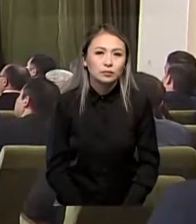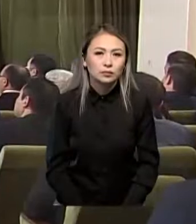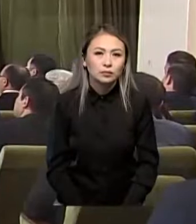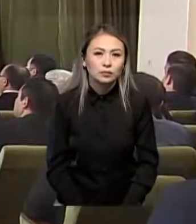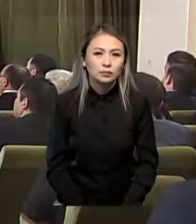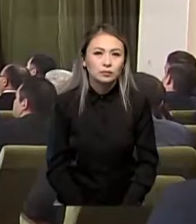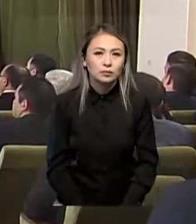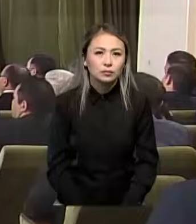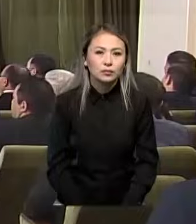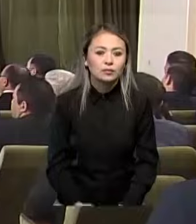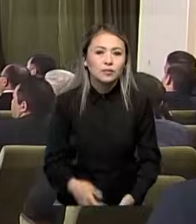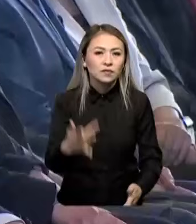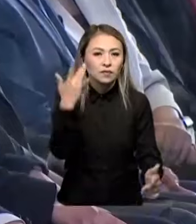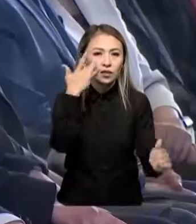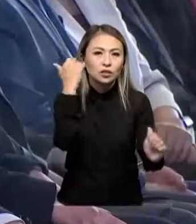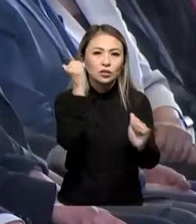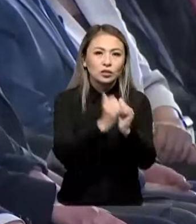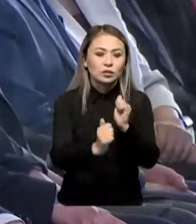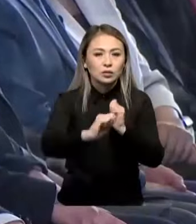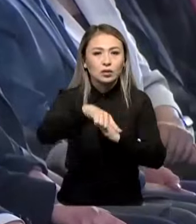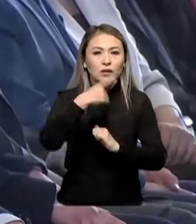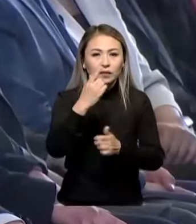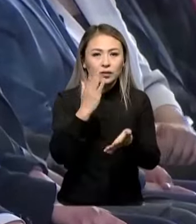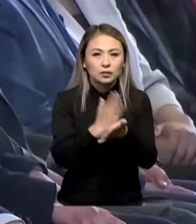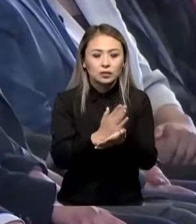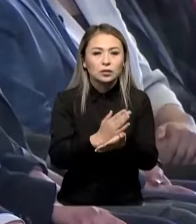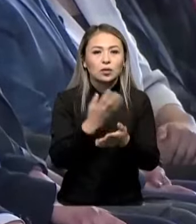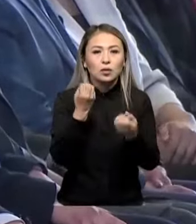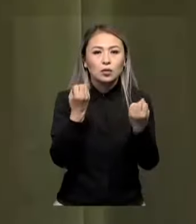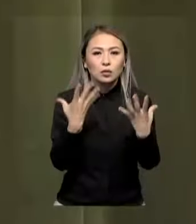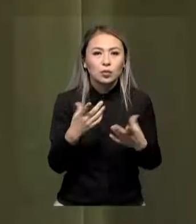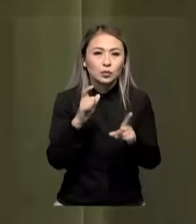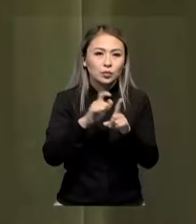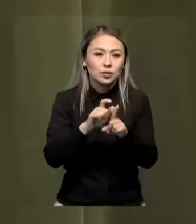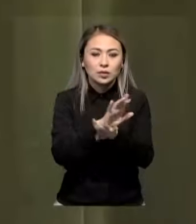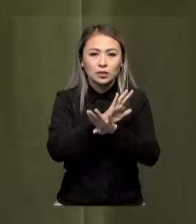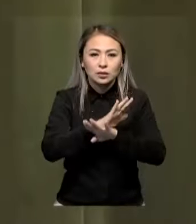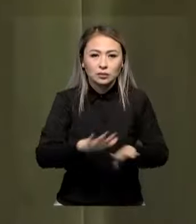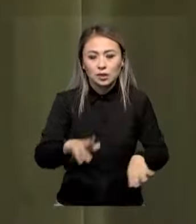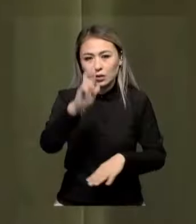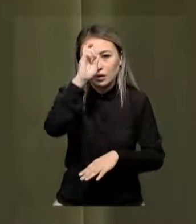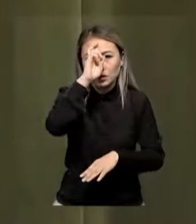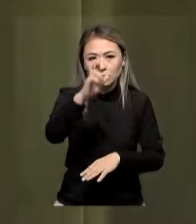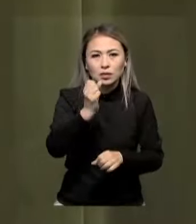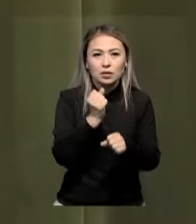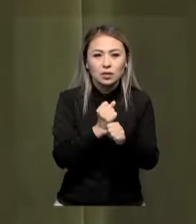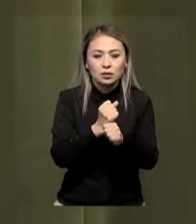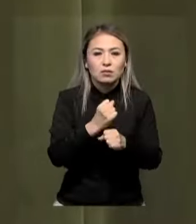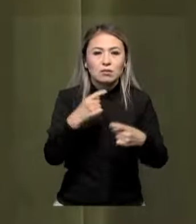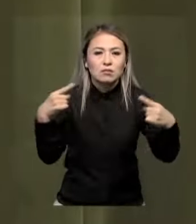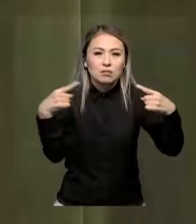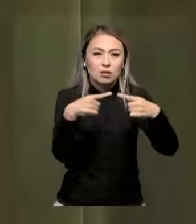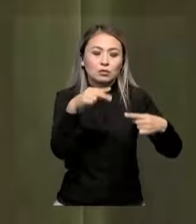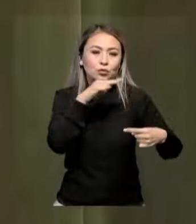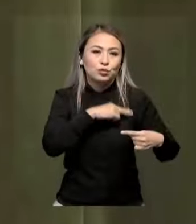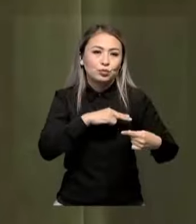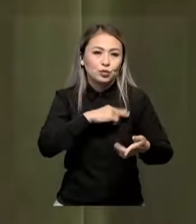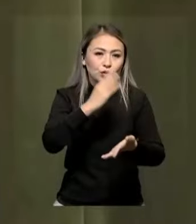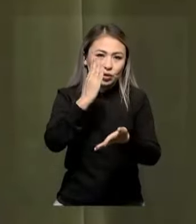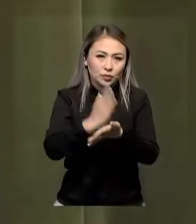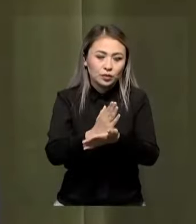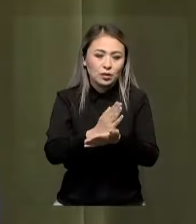жасау ерек деп жиі айтамыз. Бұл құр сөзімес. Мемлекет тарапынан нақты жұмыс жасалып жатыр.